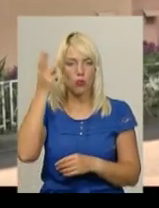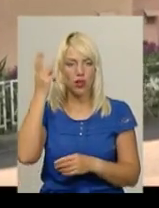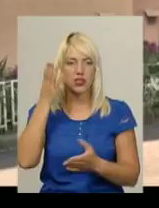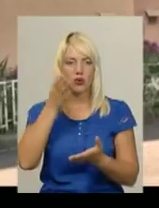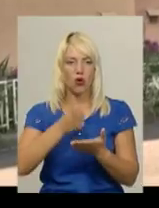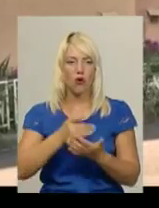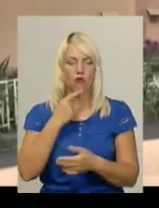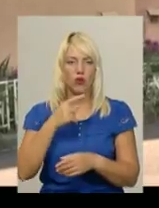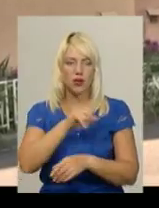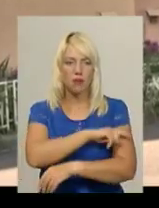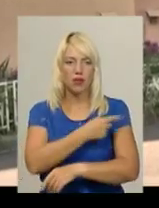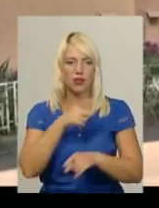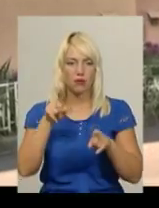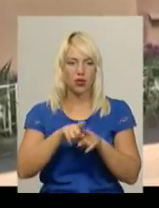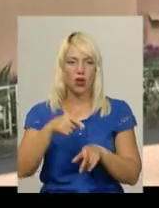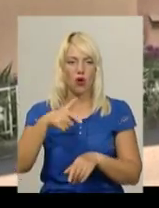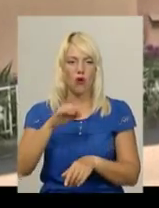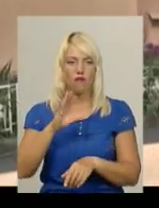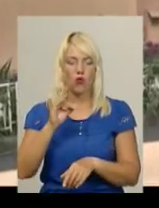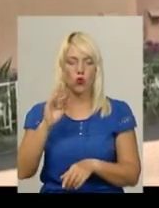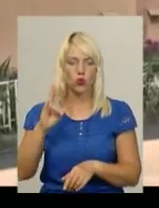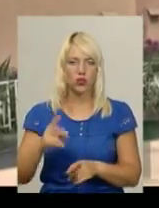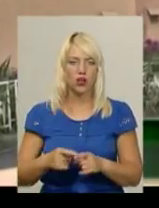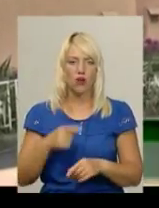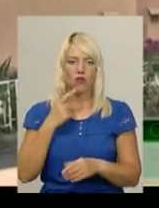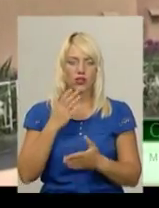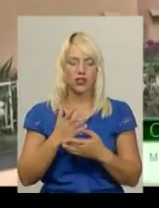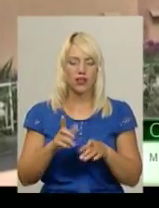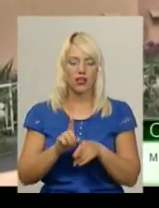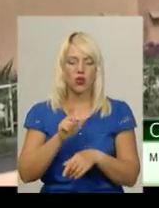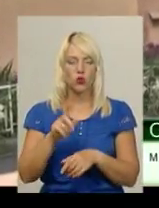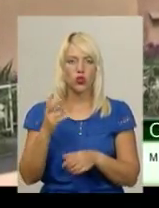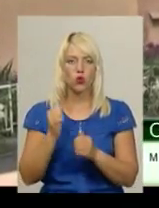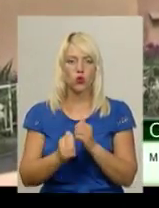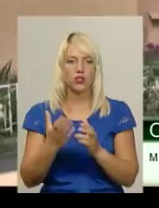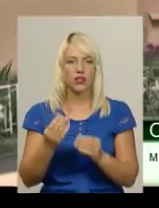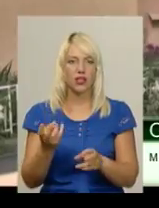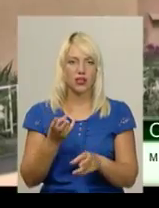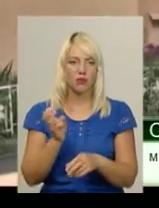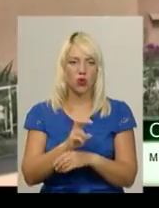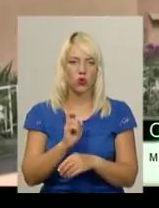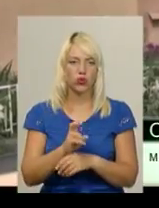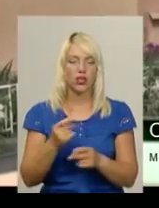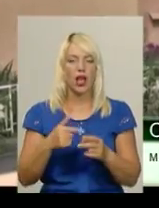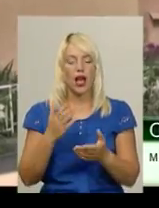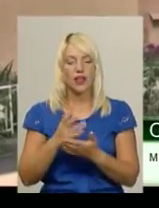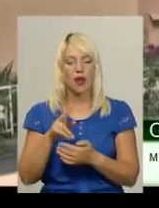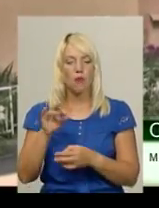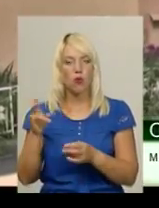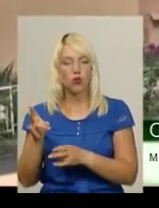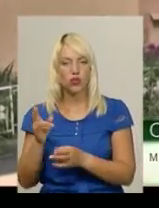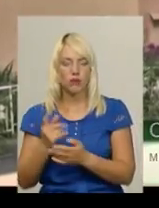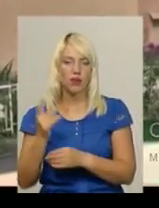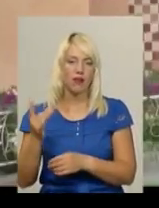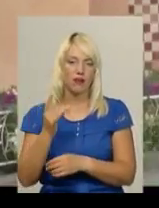медбрат Олександр Говорун. Якщо є такі люди, що треба ходити кожен день. Є по потребі, що раз в місяць. А є